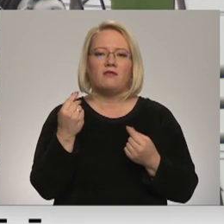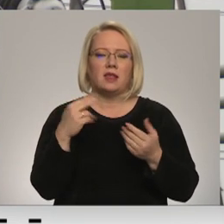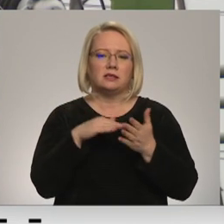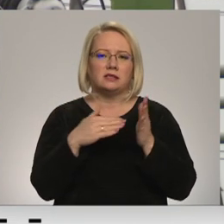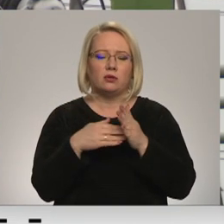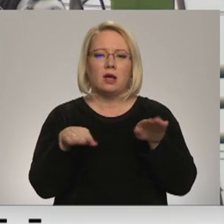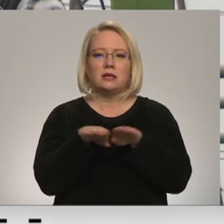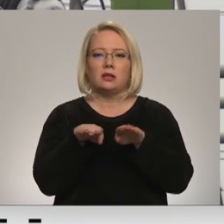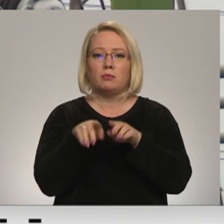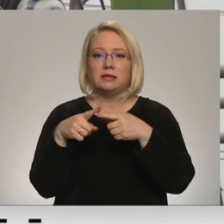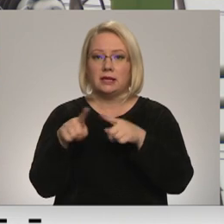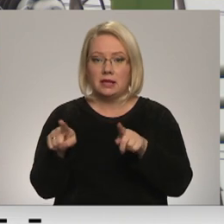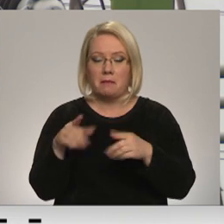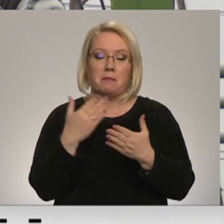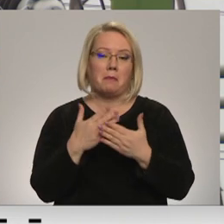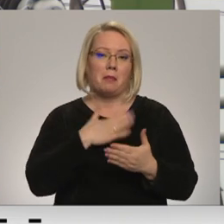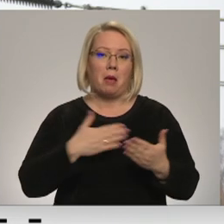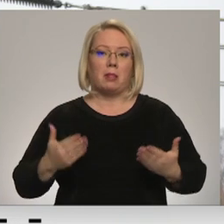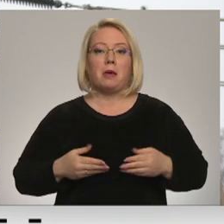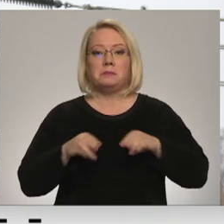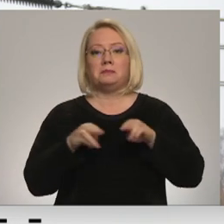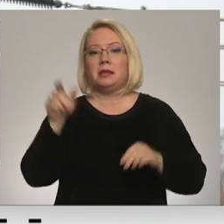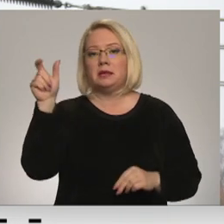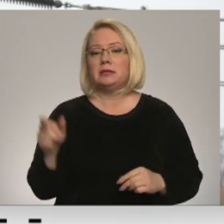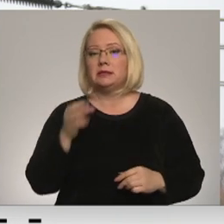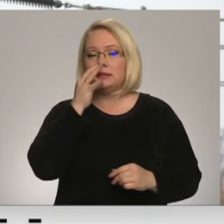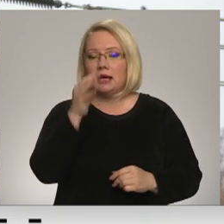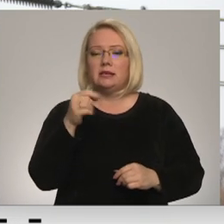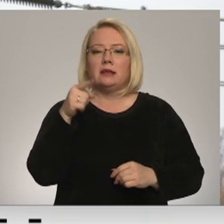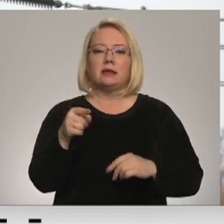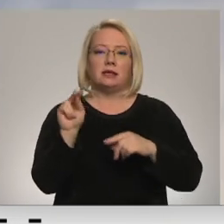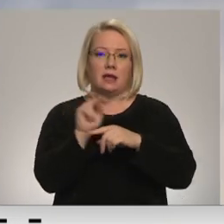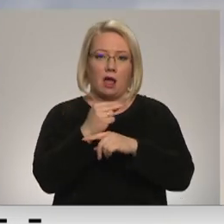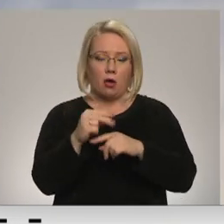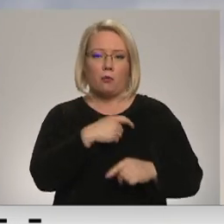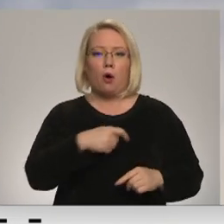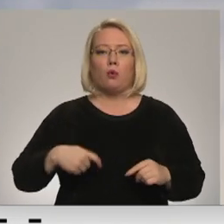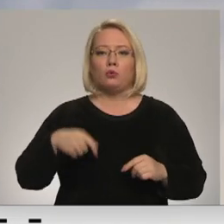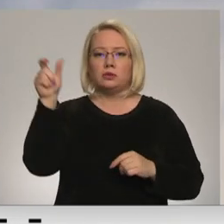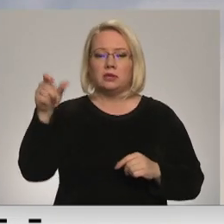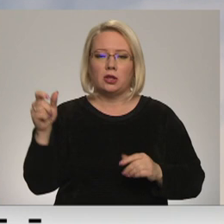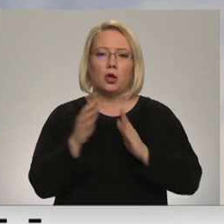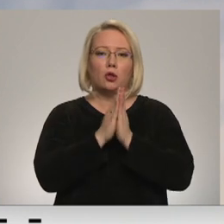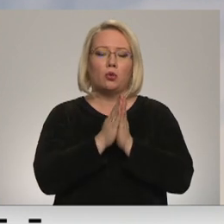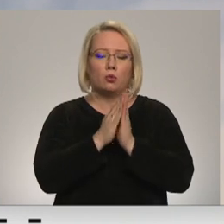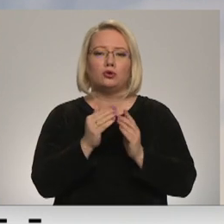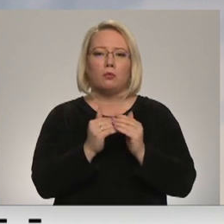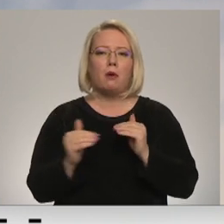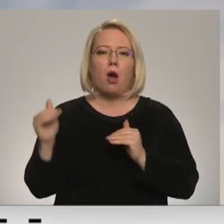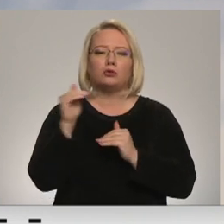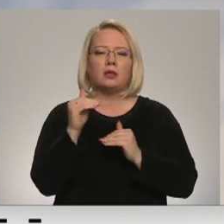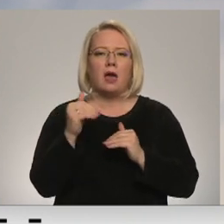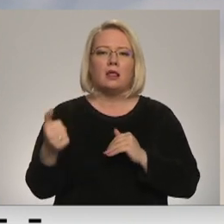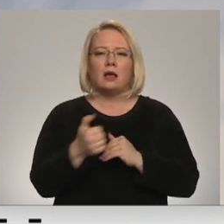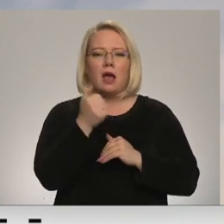Lai gan piemēram labklājības ministrs teica, ka tas būtu jālabo un studenti aicināja paaugstināt gadus lieksni, līdz